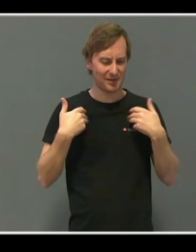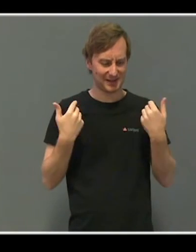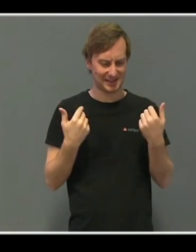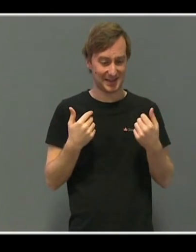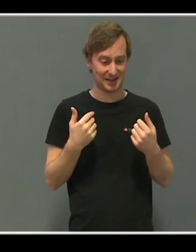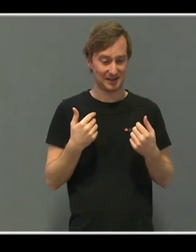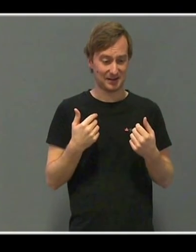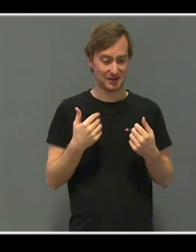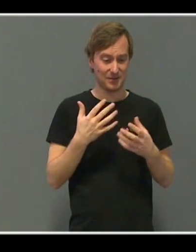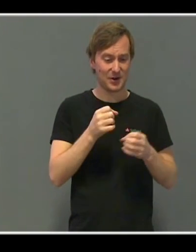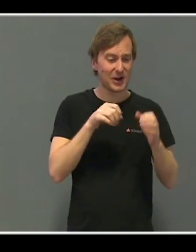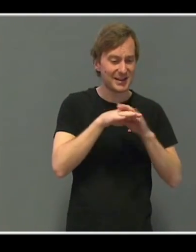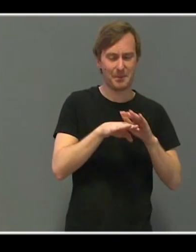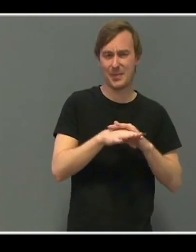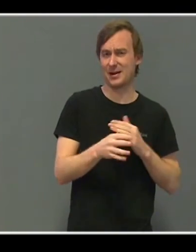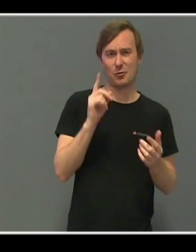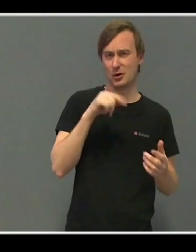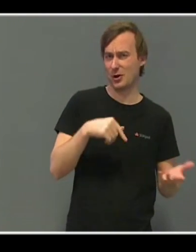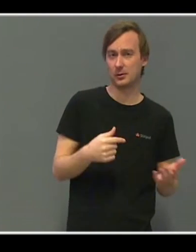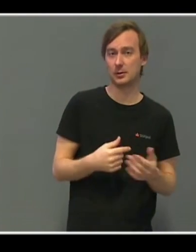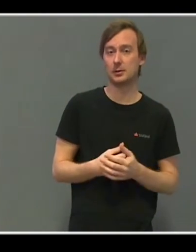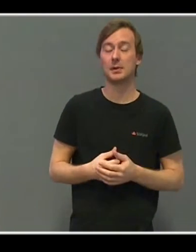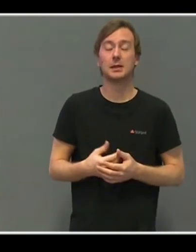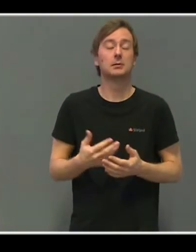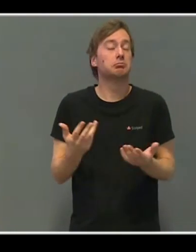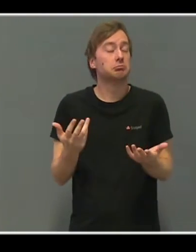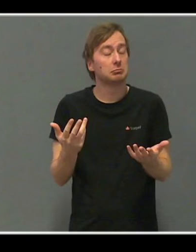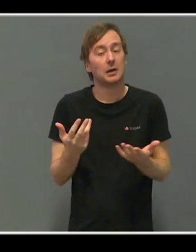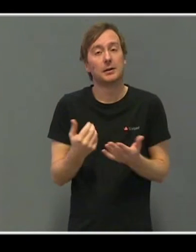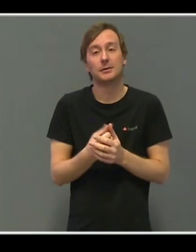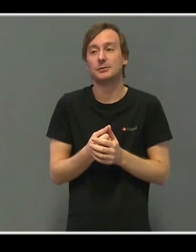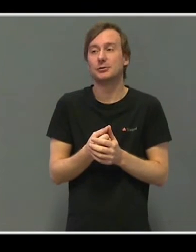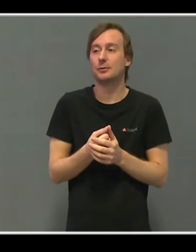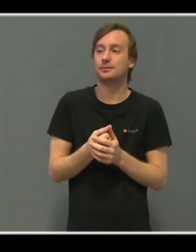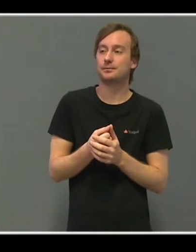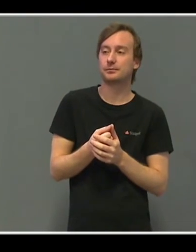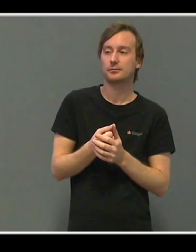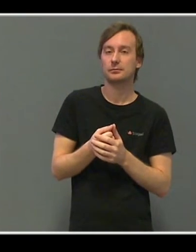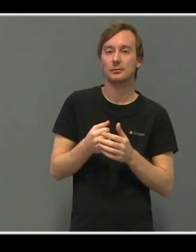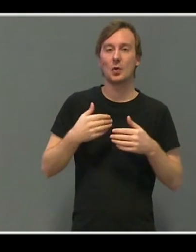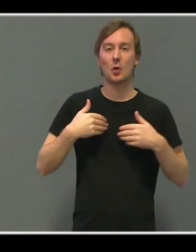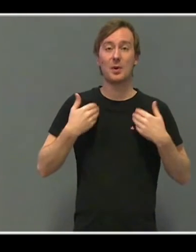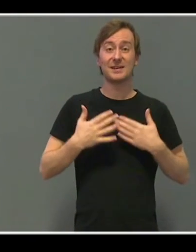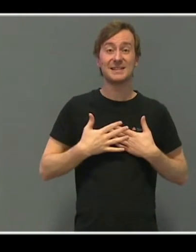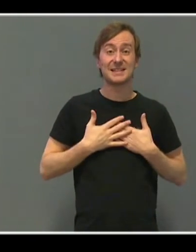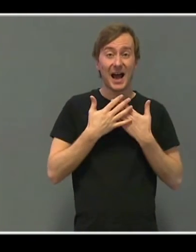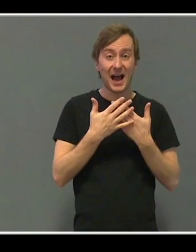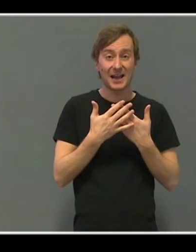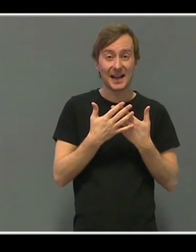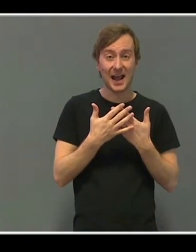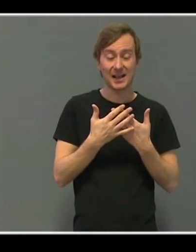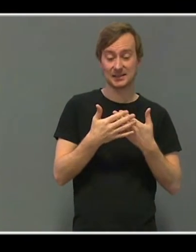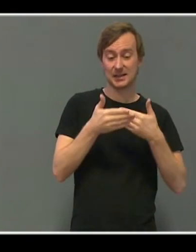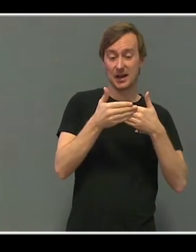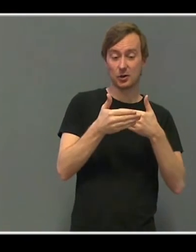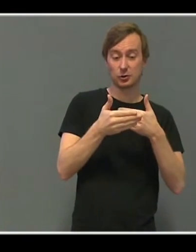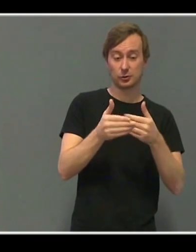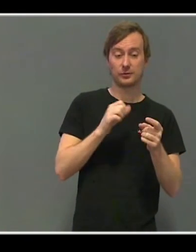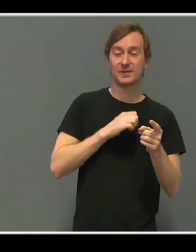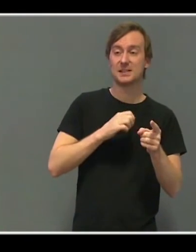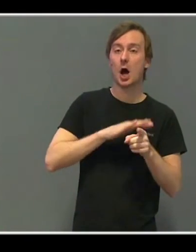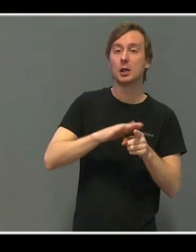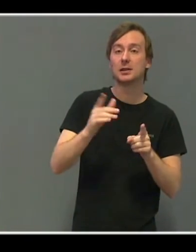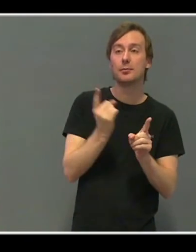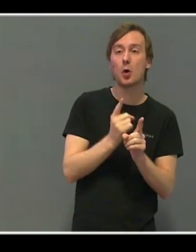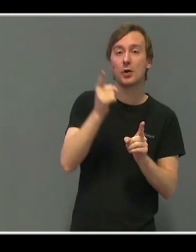samme forholdet som jeg også opplevde. Du kan jo ikke oppleve en kjærlighetsrelasjon, bli forelsket til et menneske du aldri har møtt. Jo,